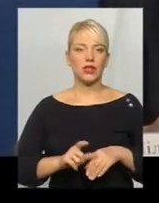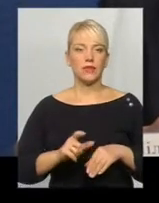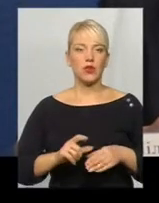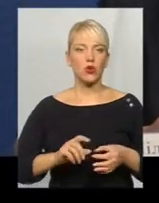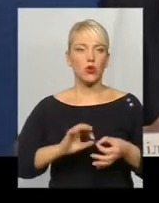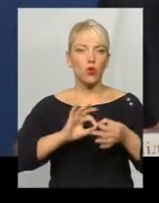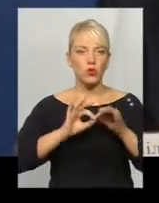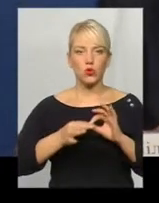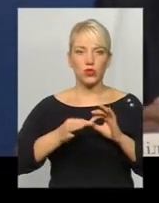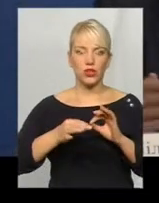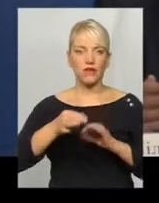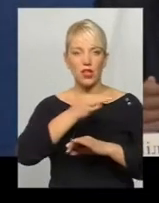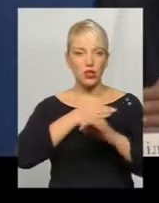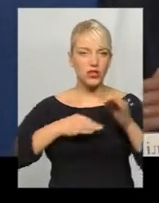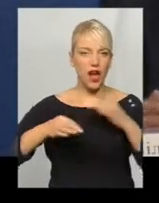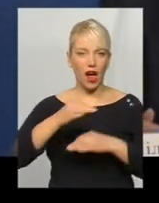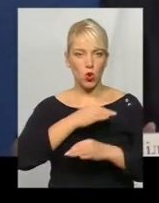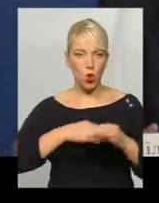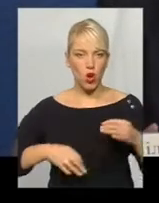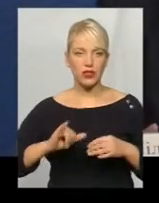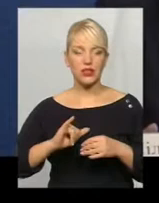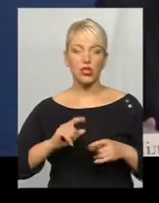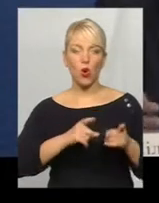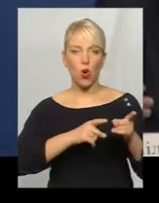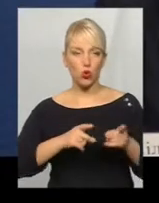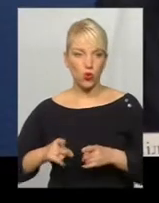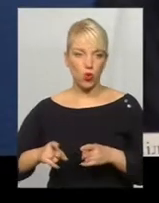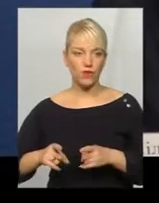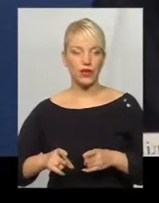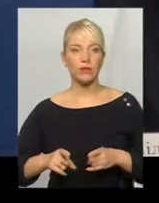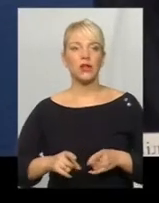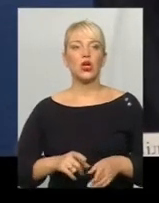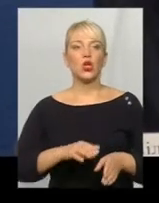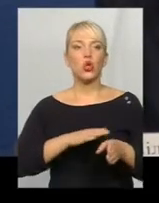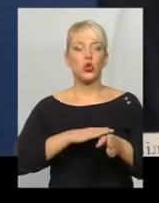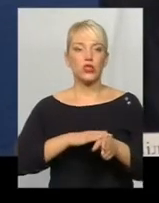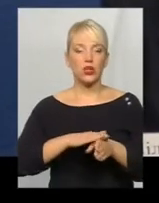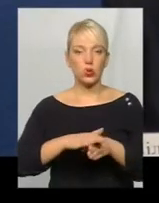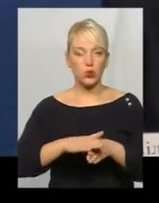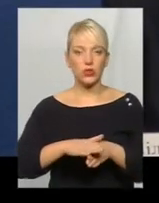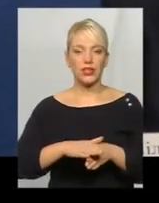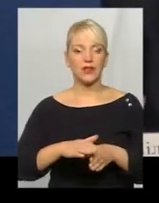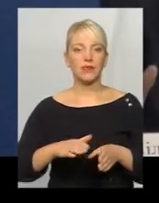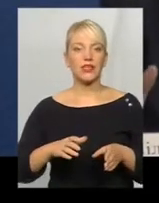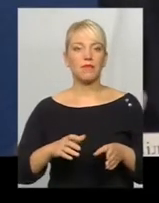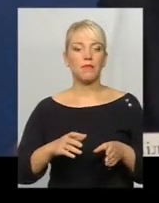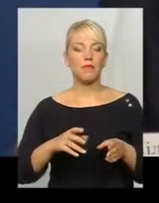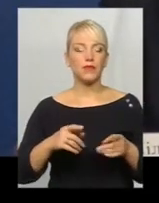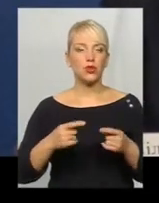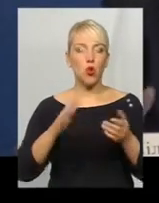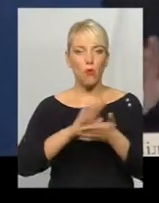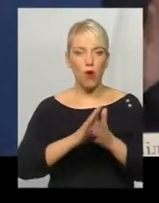і готові досягнути спільних домовленостей, які будуть